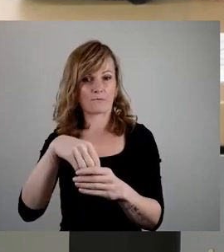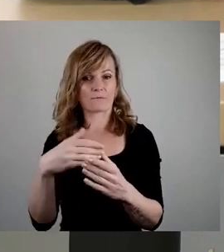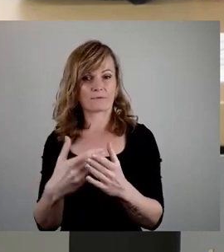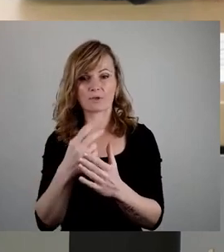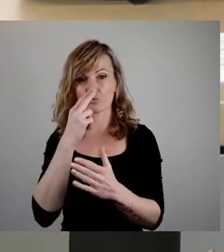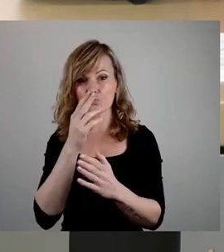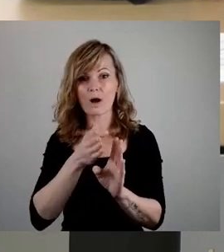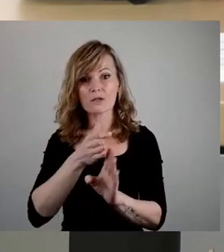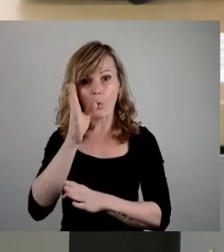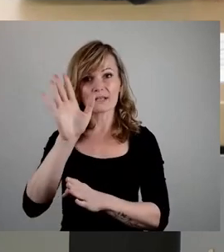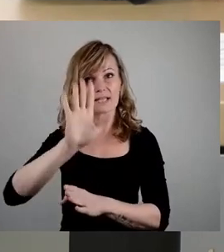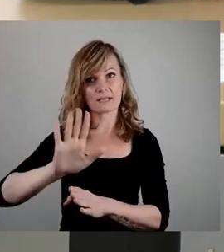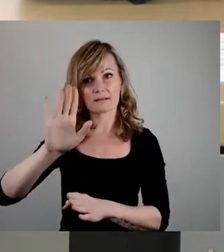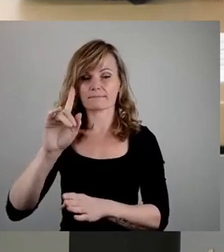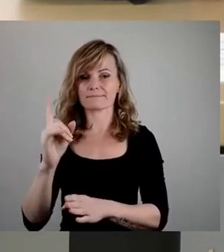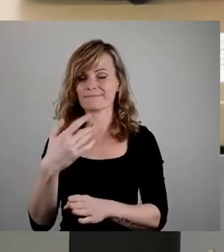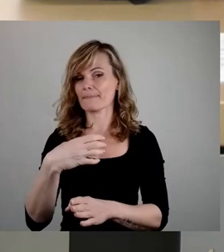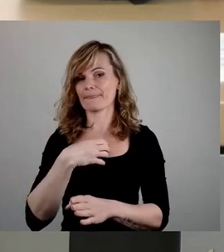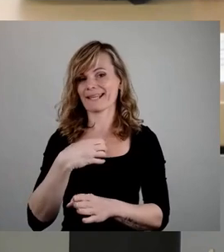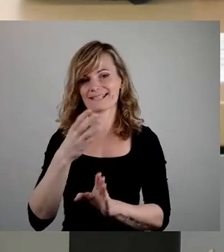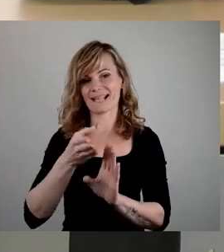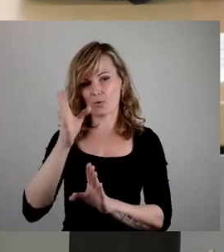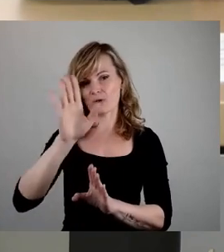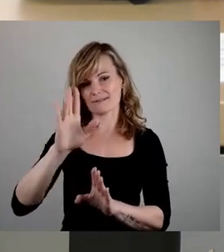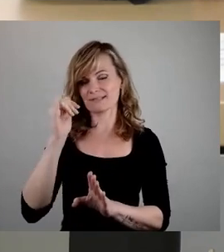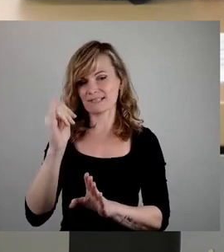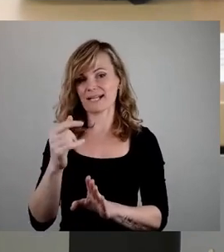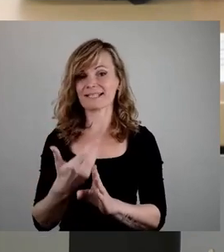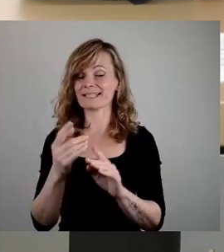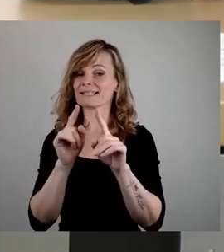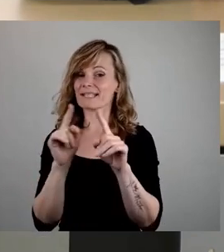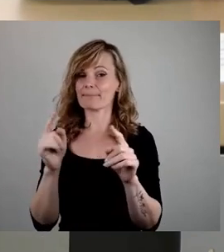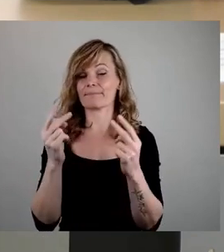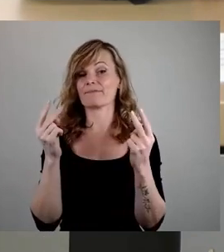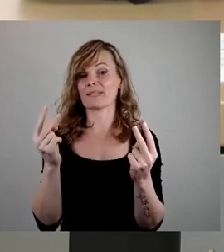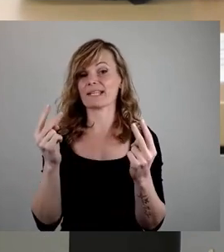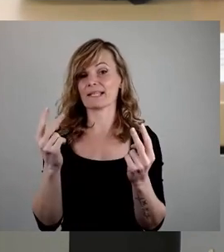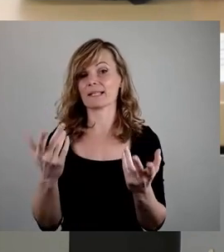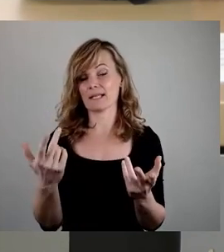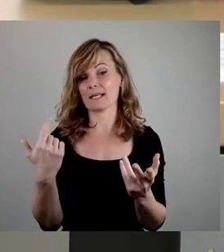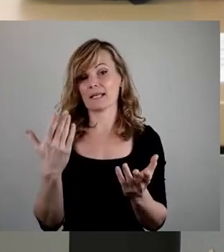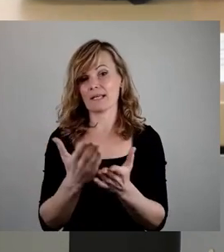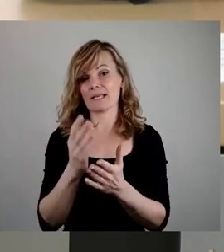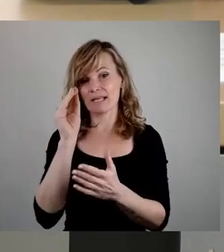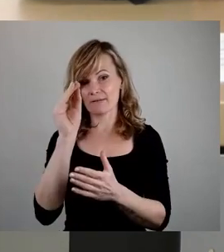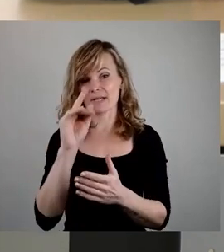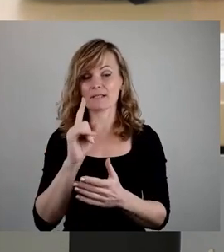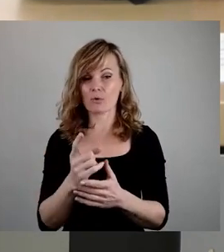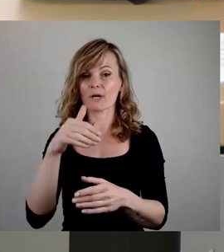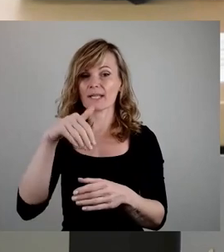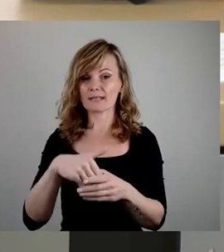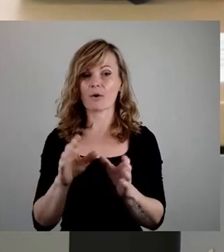Norden. Auch im Dresdner Norden ist das Thema wichtig und virulent. Und Herr Donaußer wies darauf hin, insbesondere auch in der interkommunalen